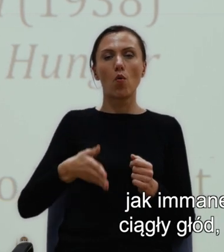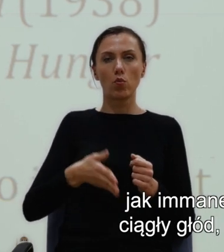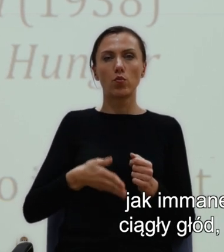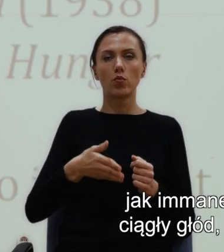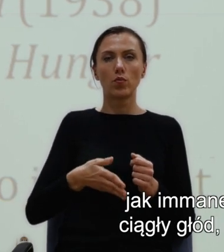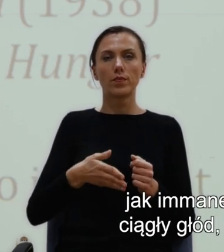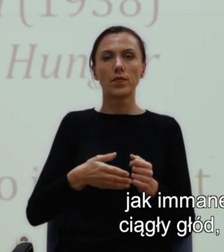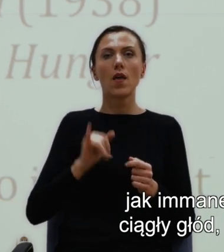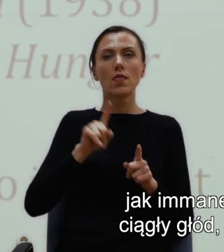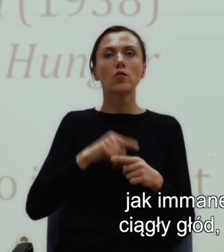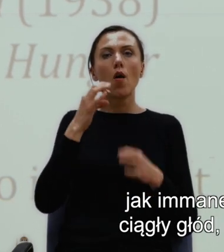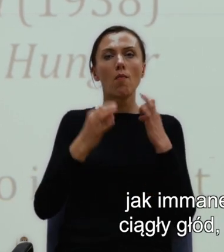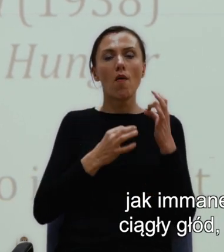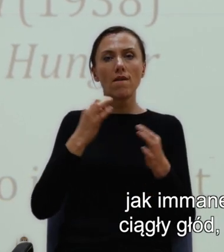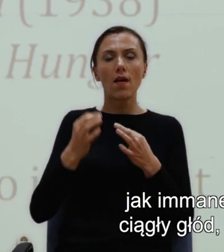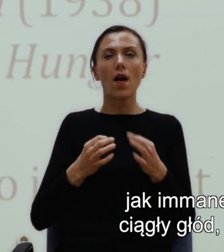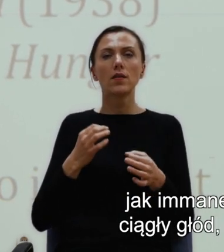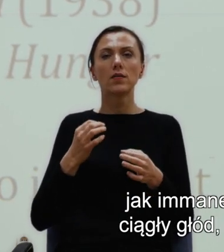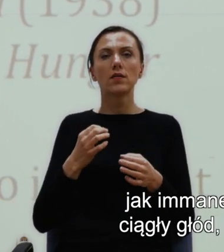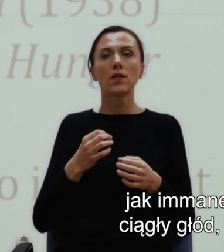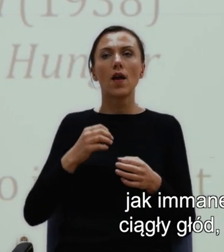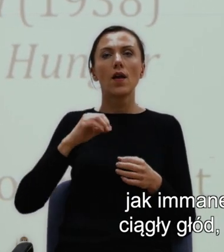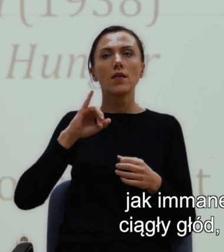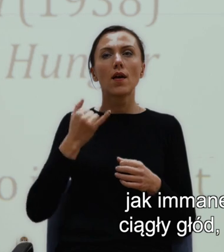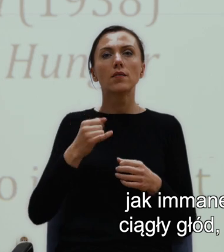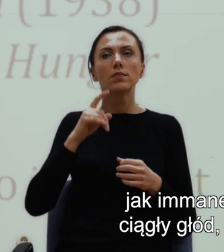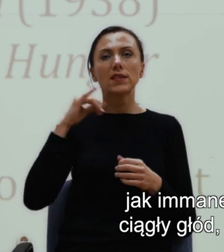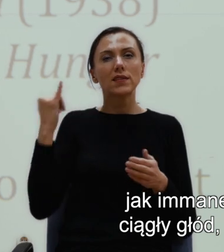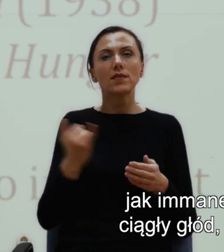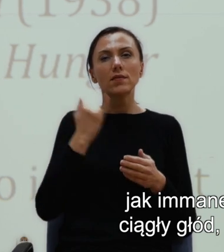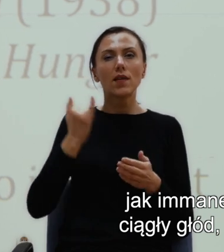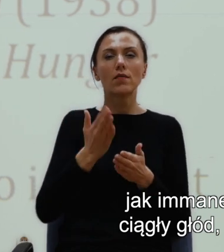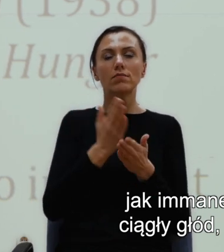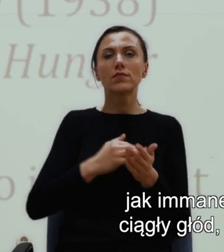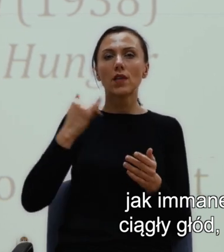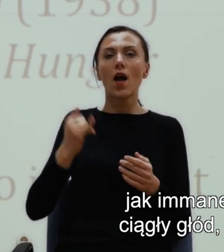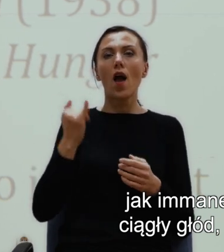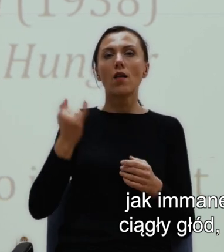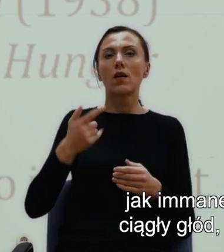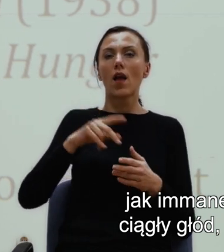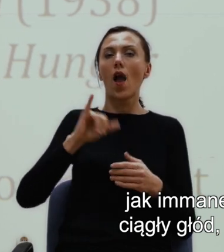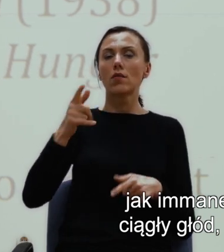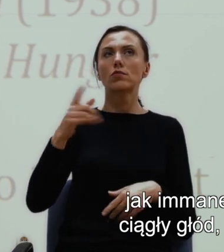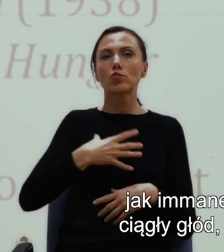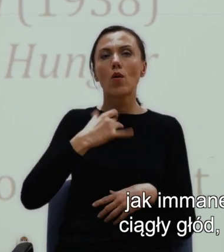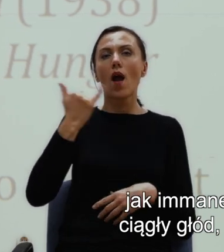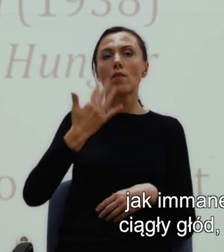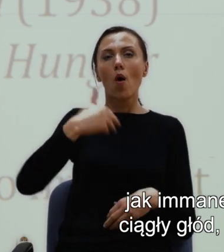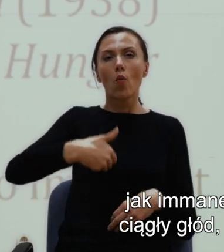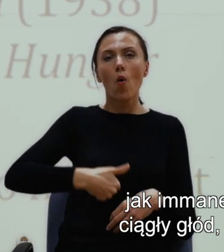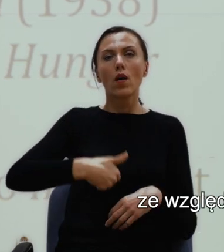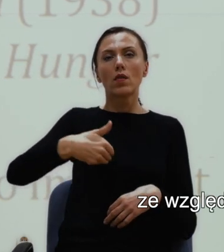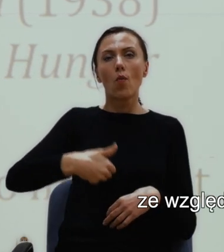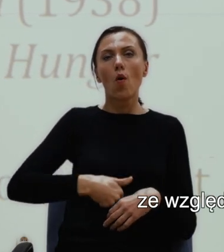tym, jak immanentną częścią tego dzieciństwa był głód, ciągły głód, który stał się częścią jego